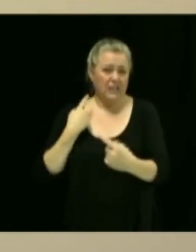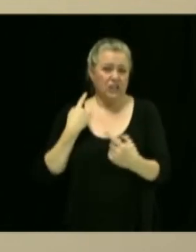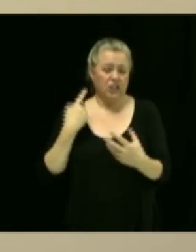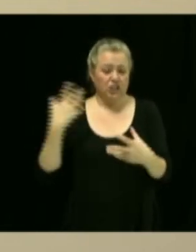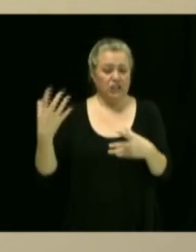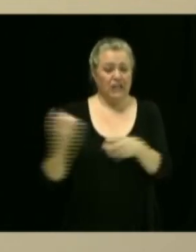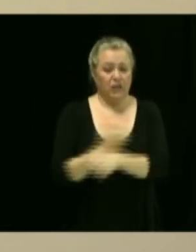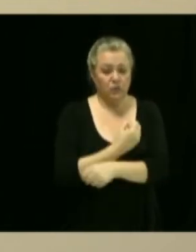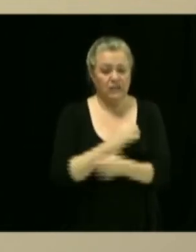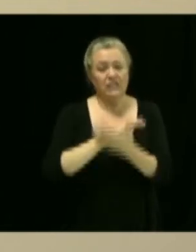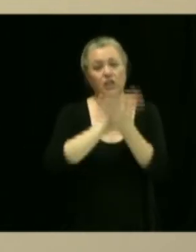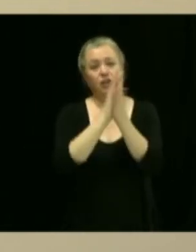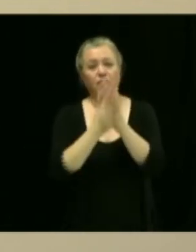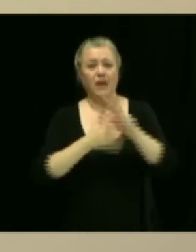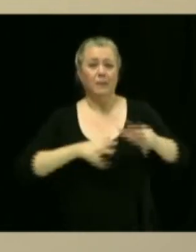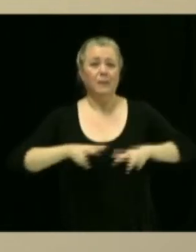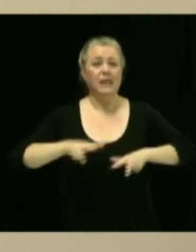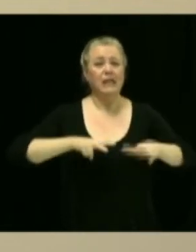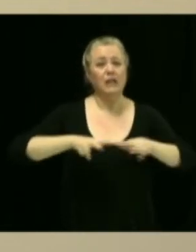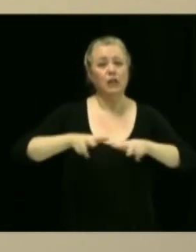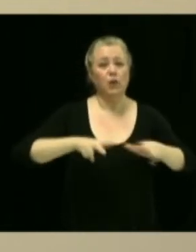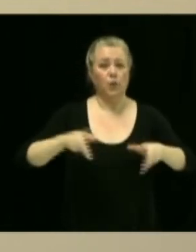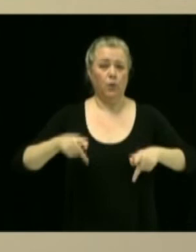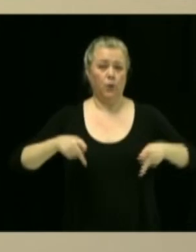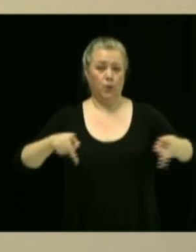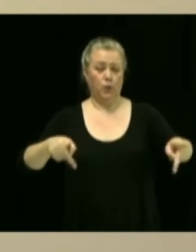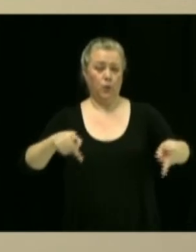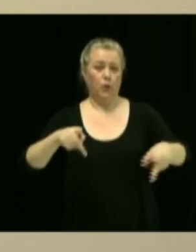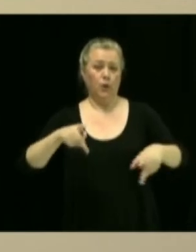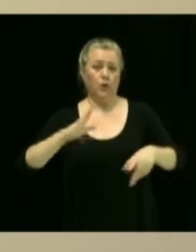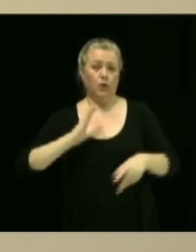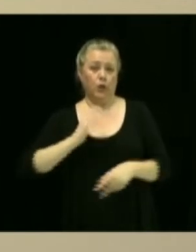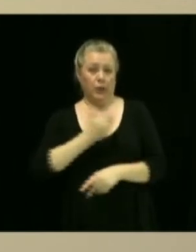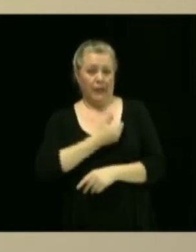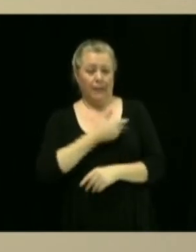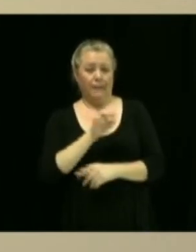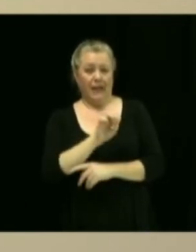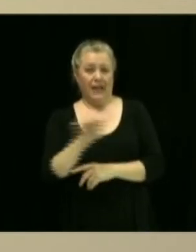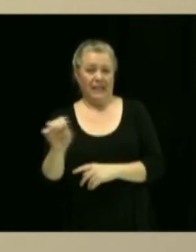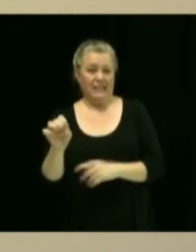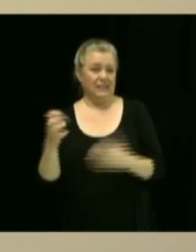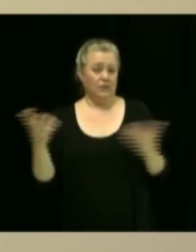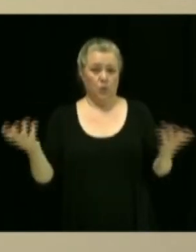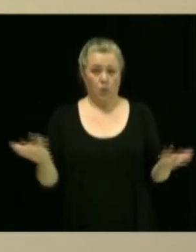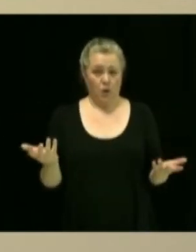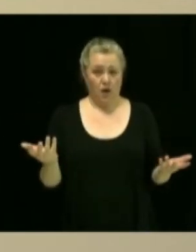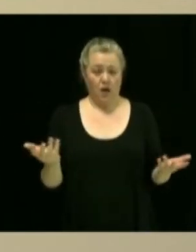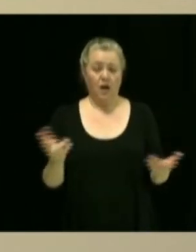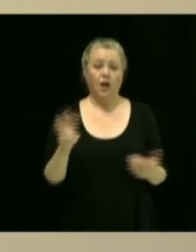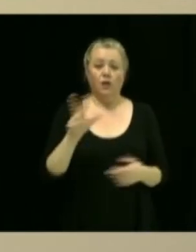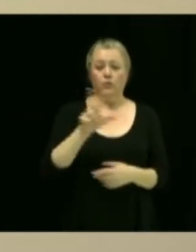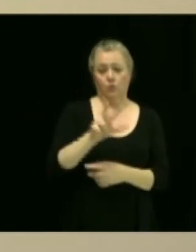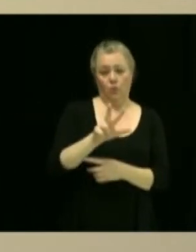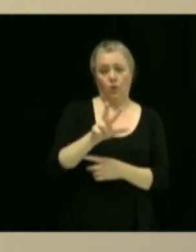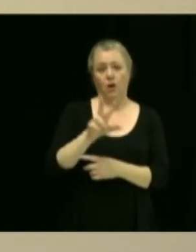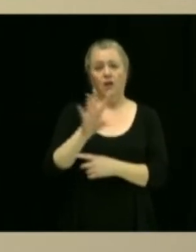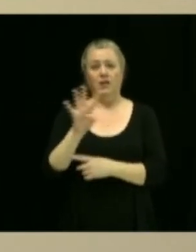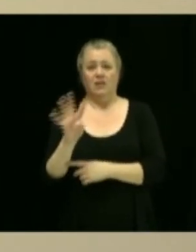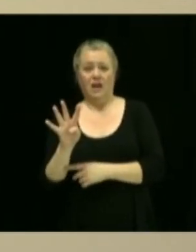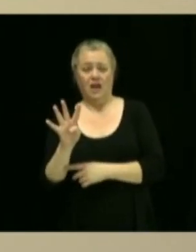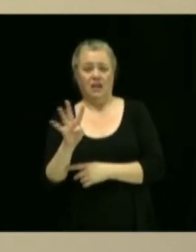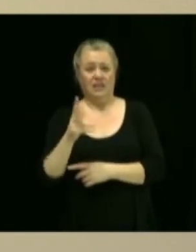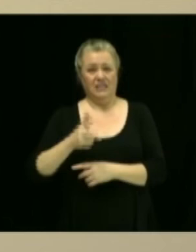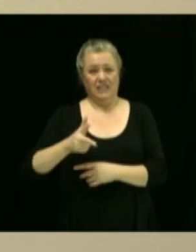Notre-Dame-Est à Victoriaville, c'est-à-dire les trois ou quatre stationnements qui se trouvent